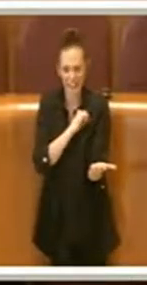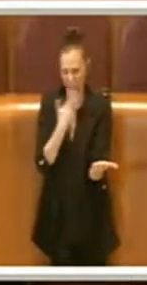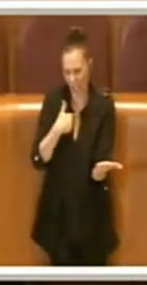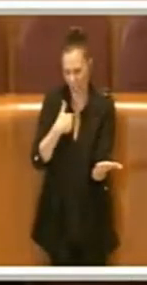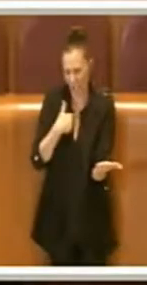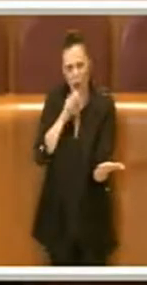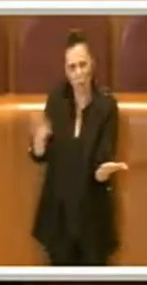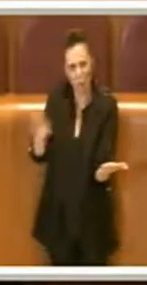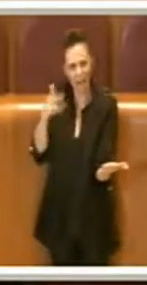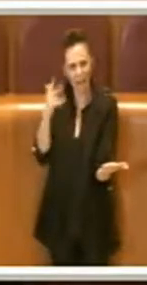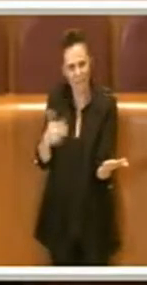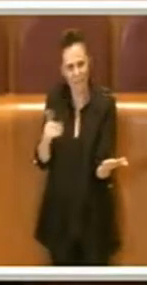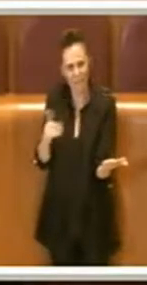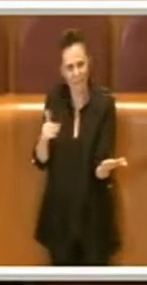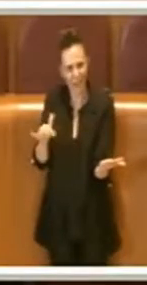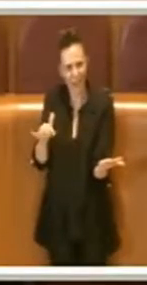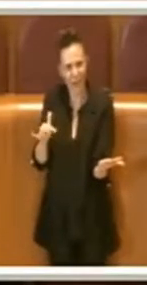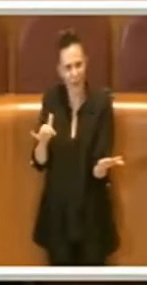comunicato,